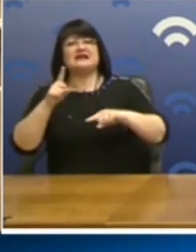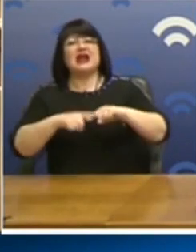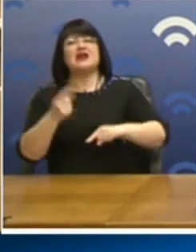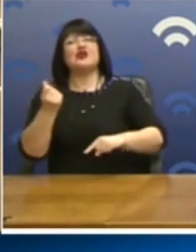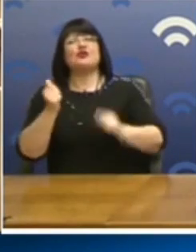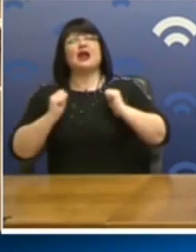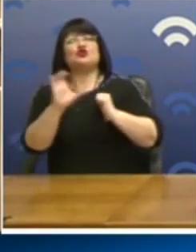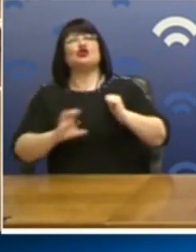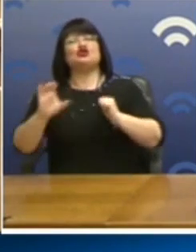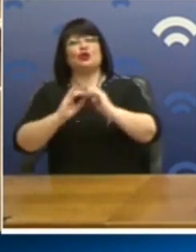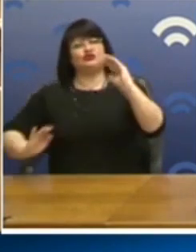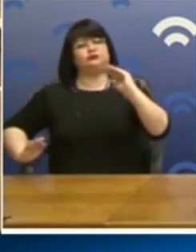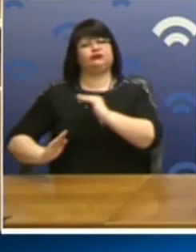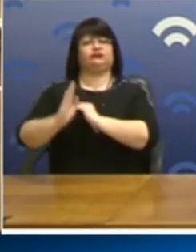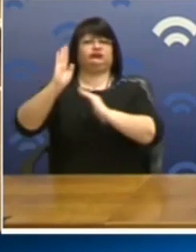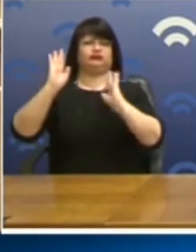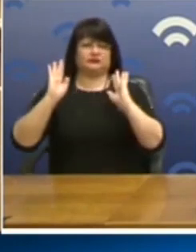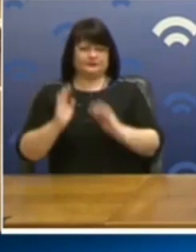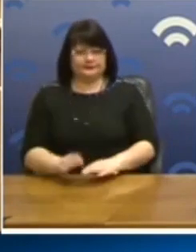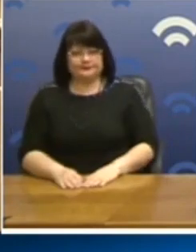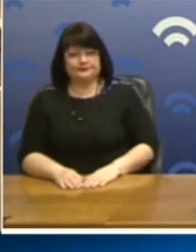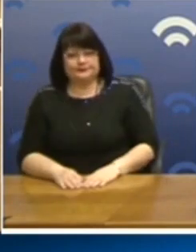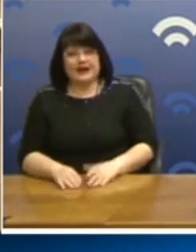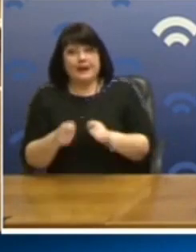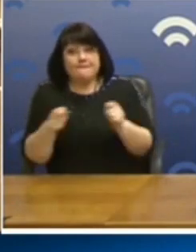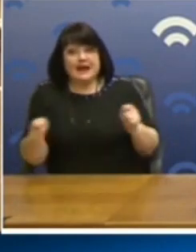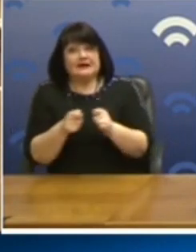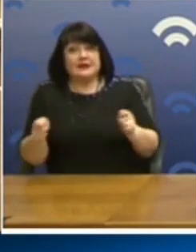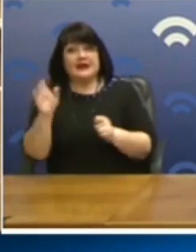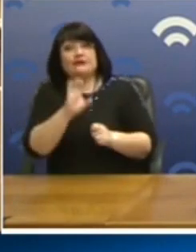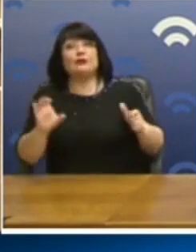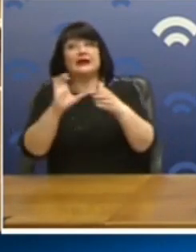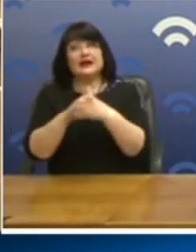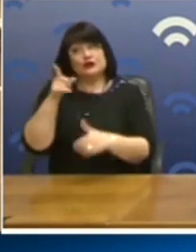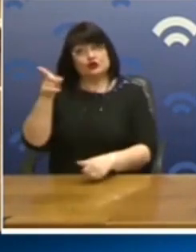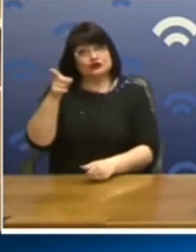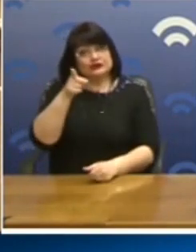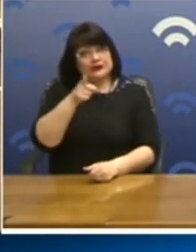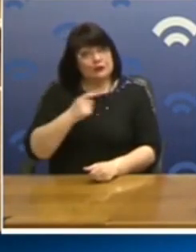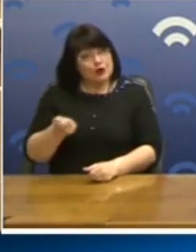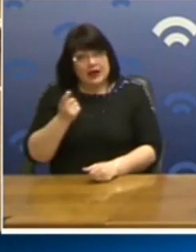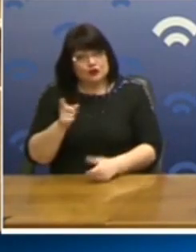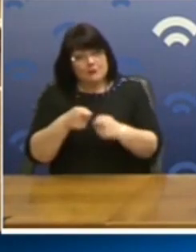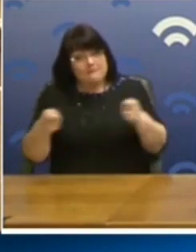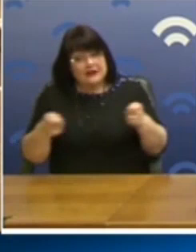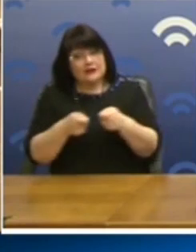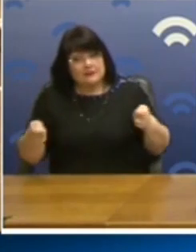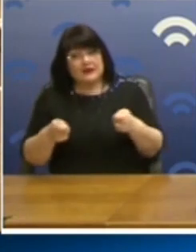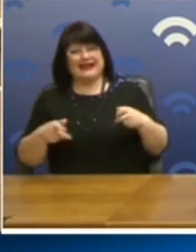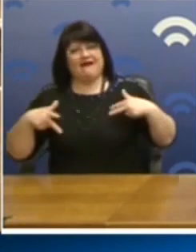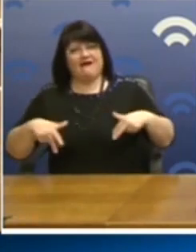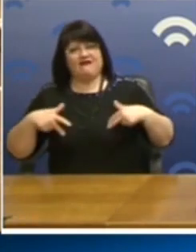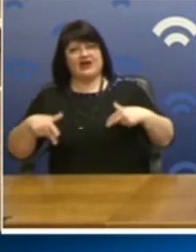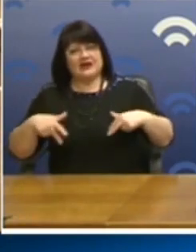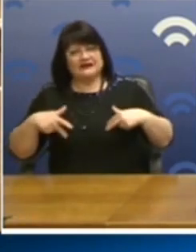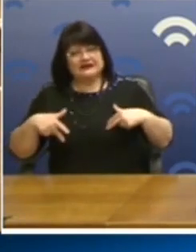οικονομίας. Τα μέτρα που παίρνουν στην Ευρωπαϊκή Ένωση και οι κυβερνήσεις των